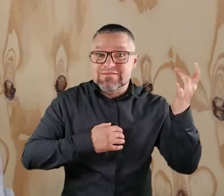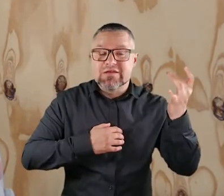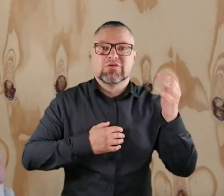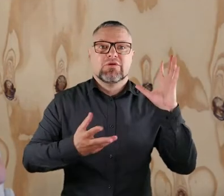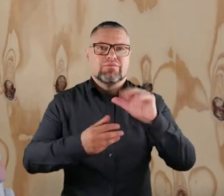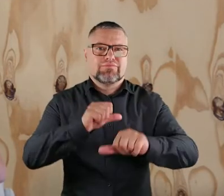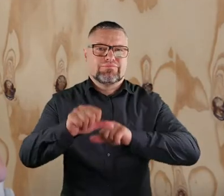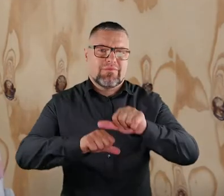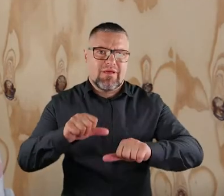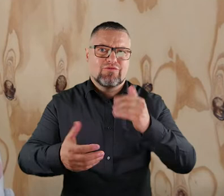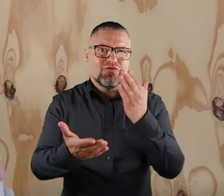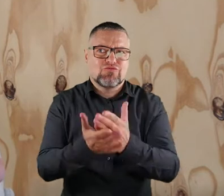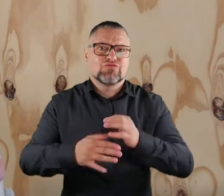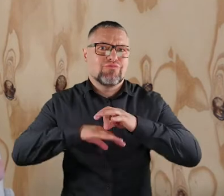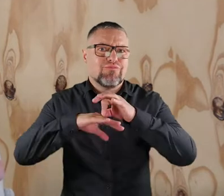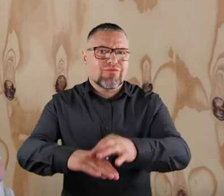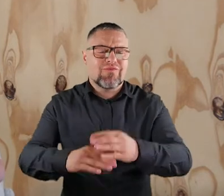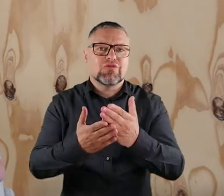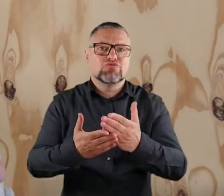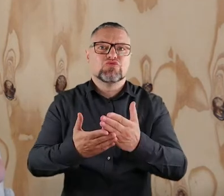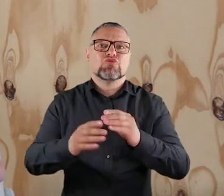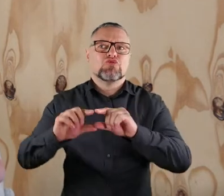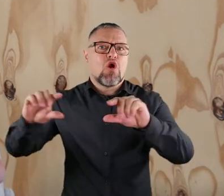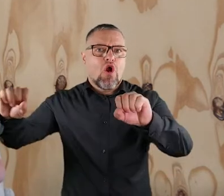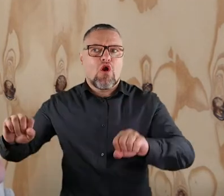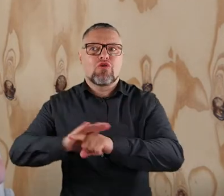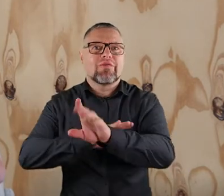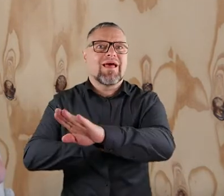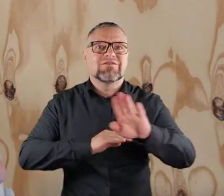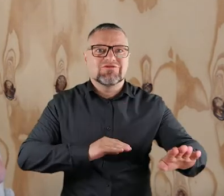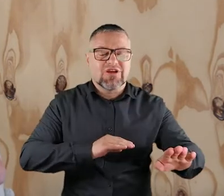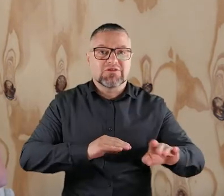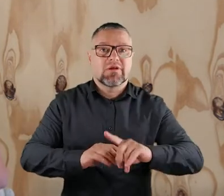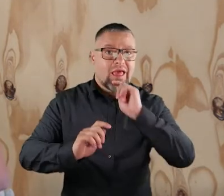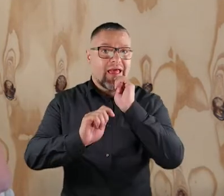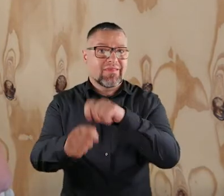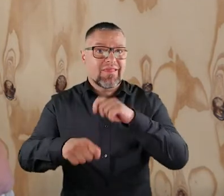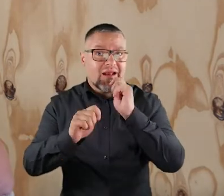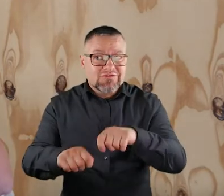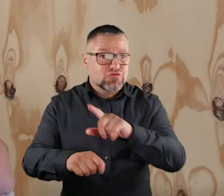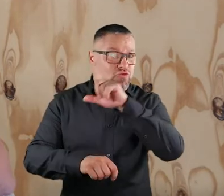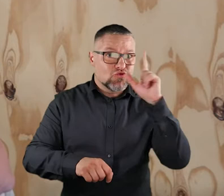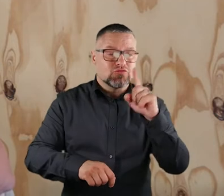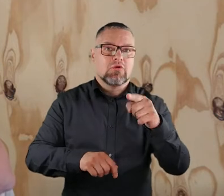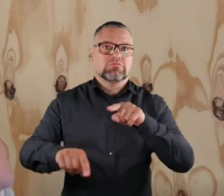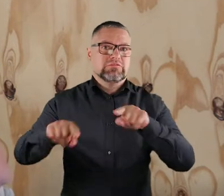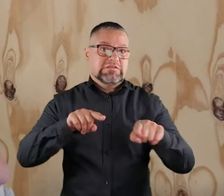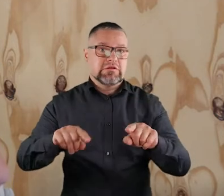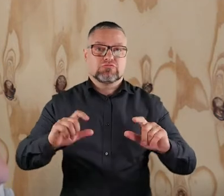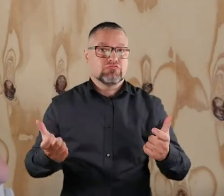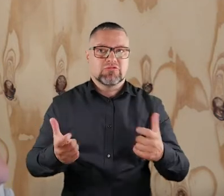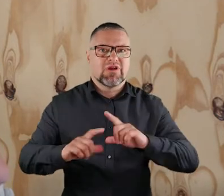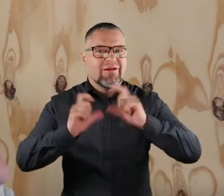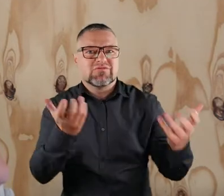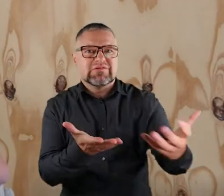istnieje od kilkunastu lat i od kilkunastu lat prowadzimy subkonto dla naszych podopiecznych. Dla darczyńców jest to znak, że